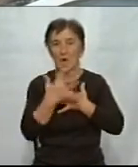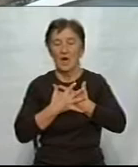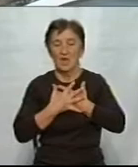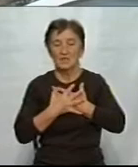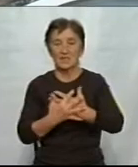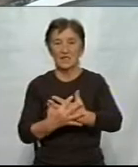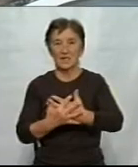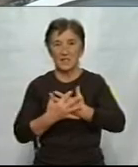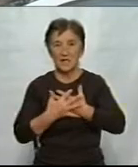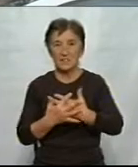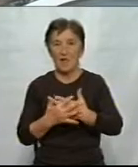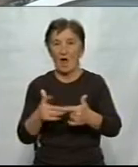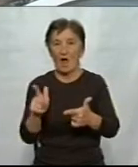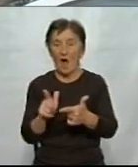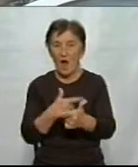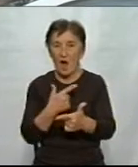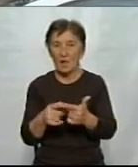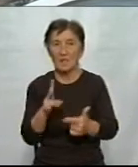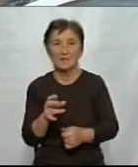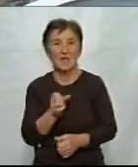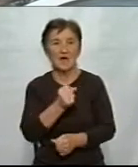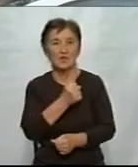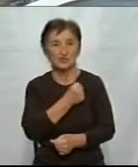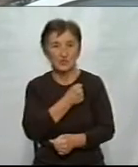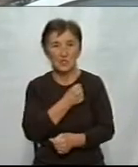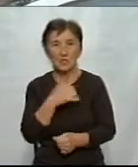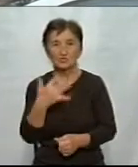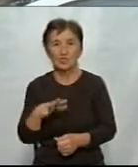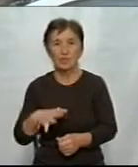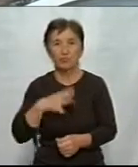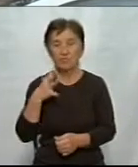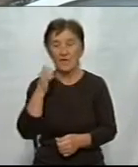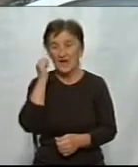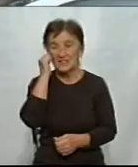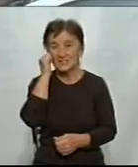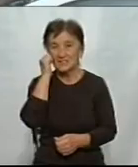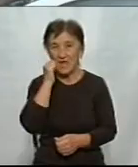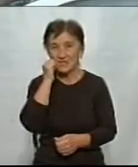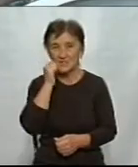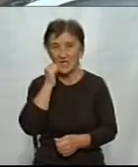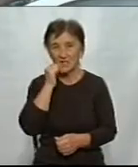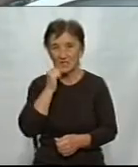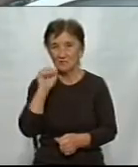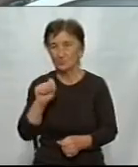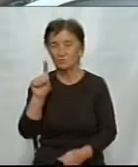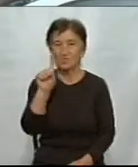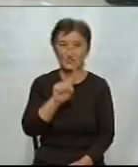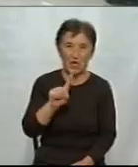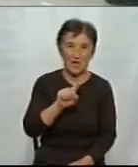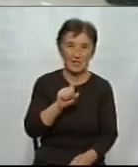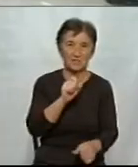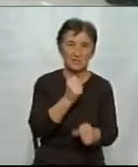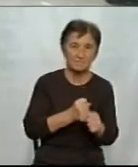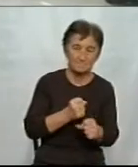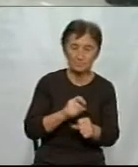кисневого концентратора. Але, на жаль, він вже був застарілий такий, він мог працювати час, час відпочивати.